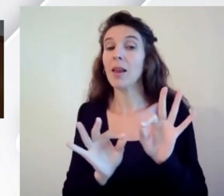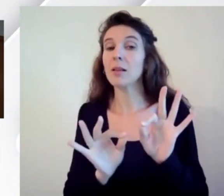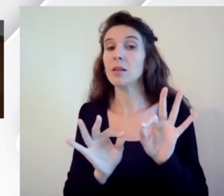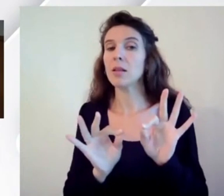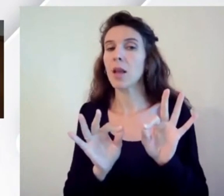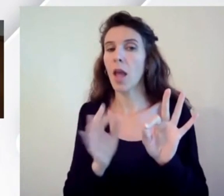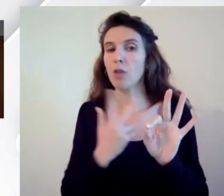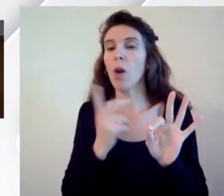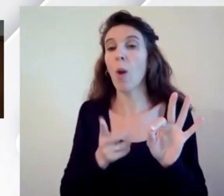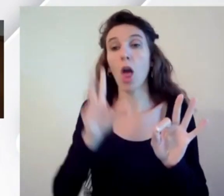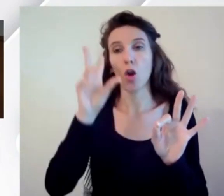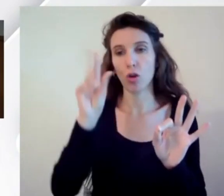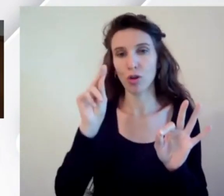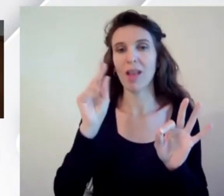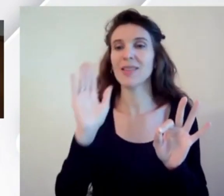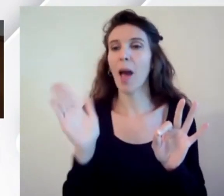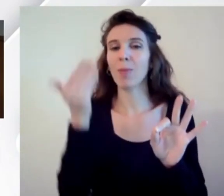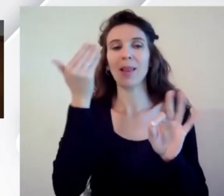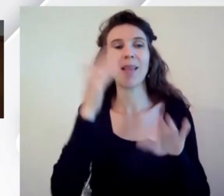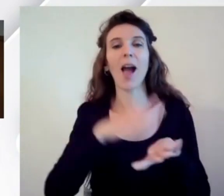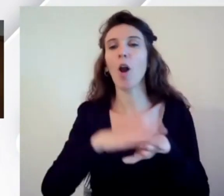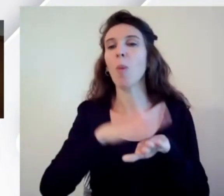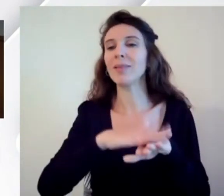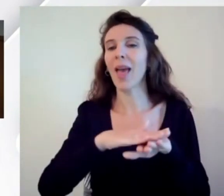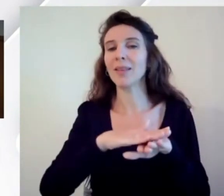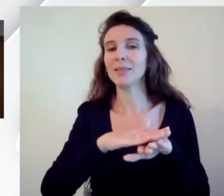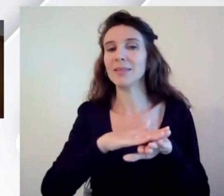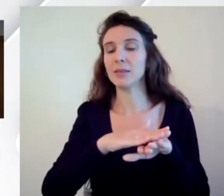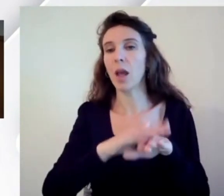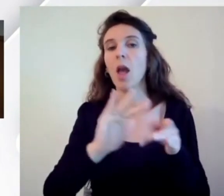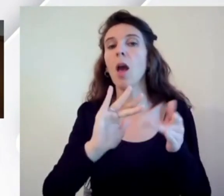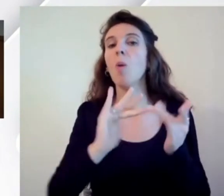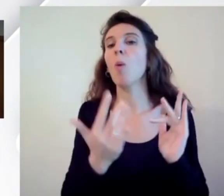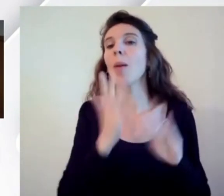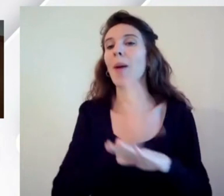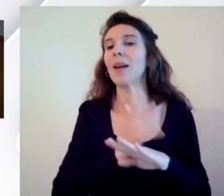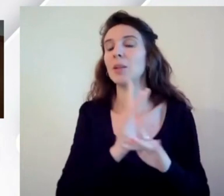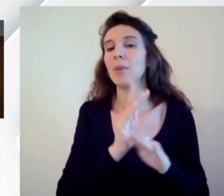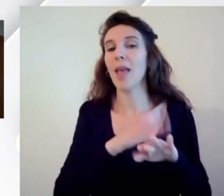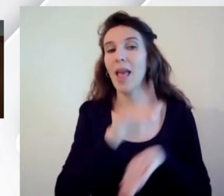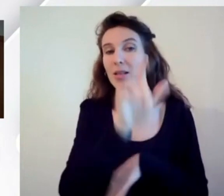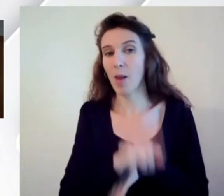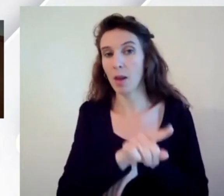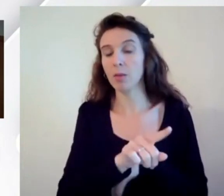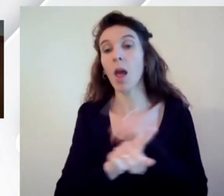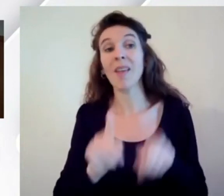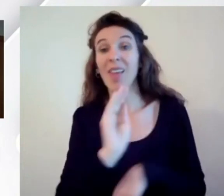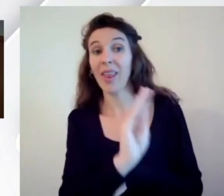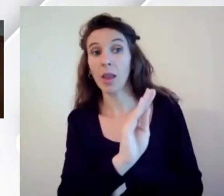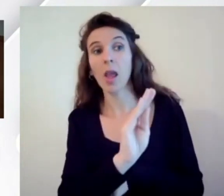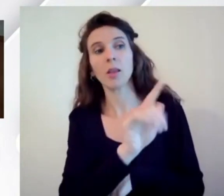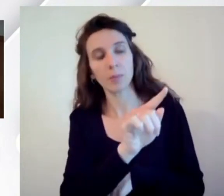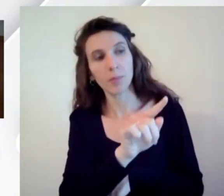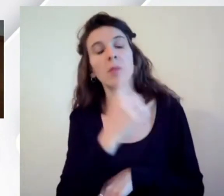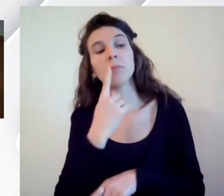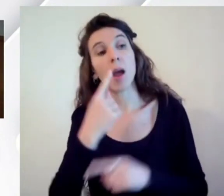le abilità e le competenze del web accessibility expert per poter procedere